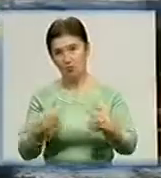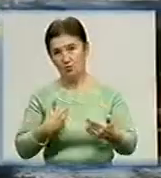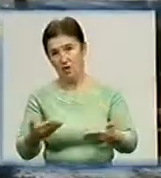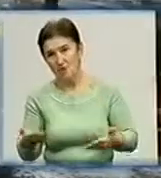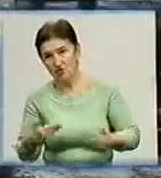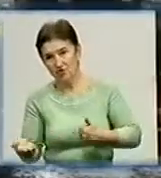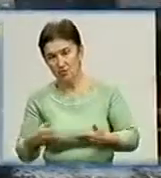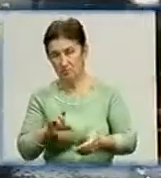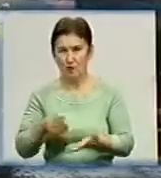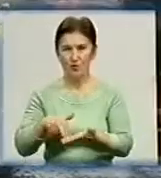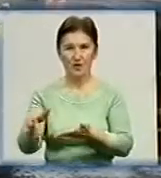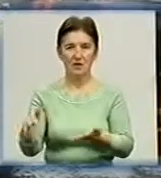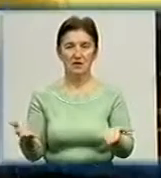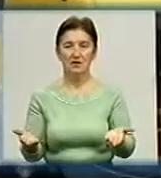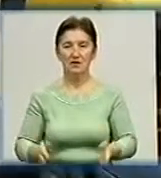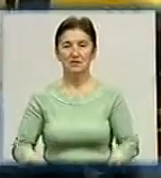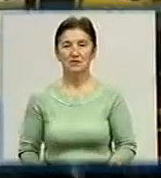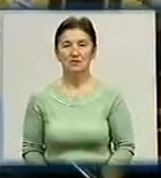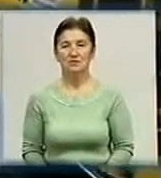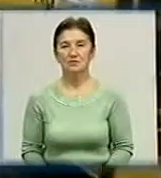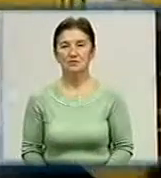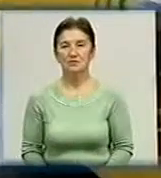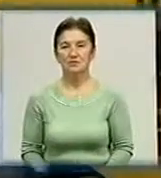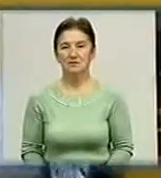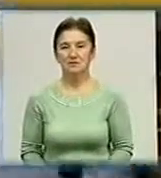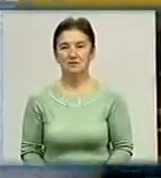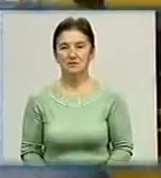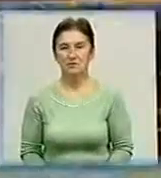Яна Семенюк, Ігор Токар, Іван Фоміченко, Анатолій Васистий. День за днем.